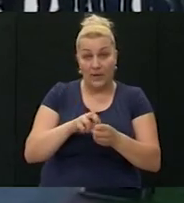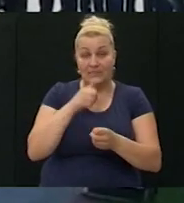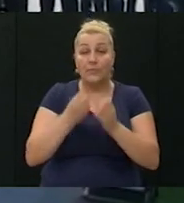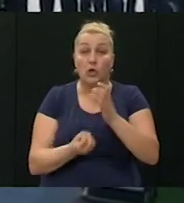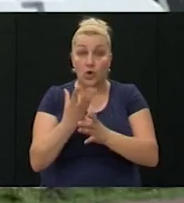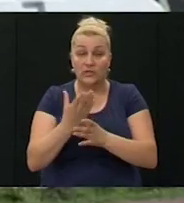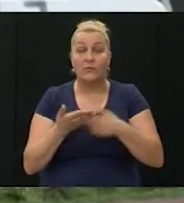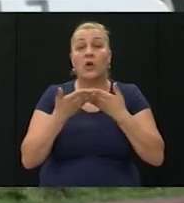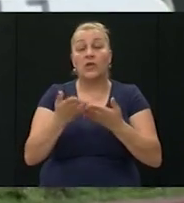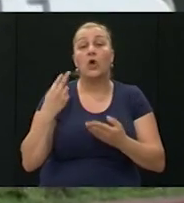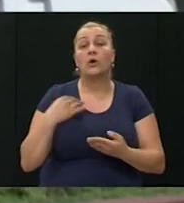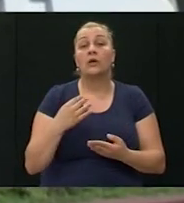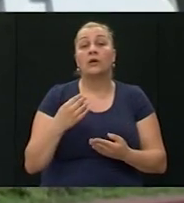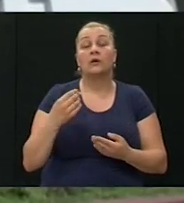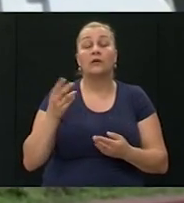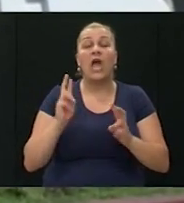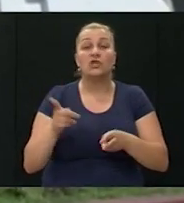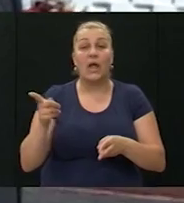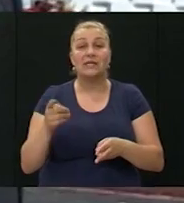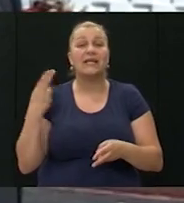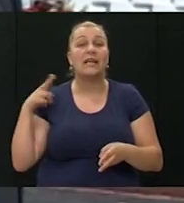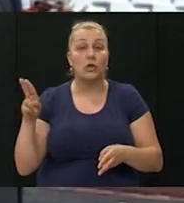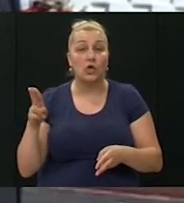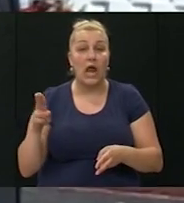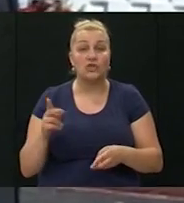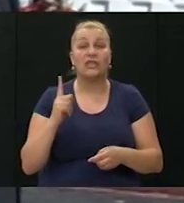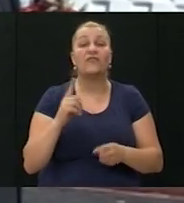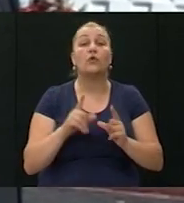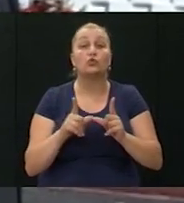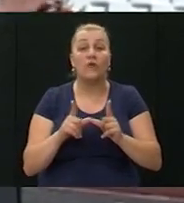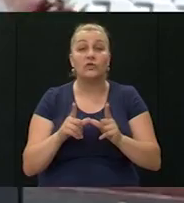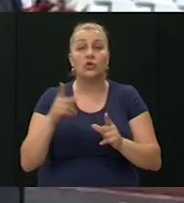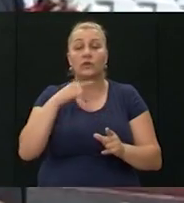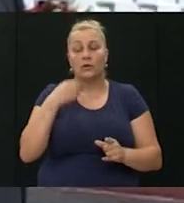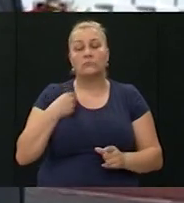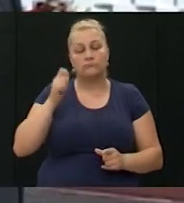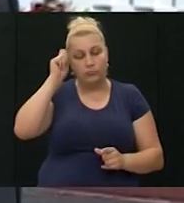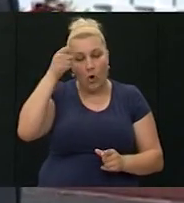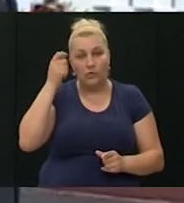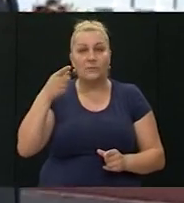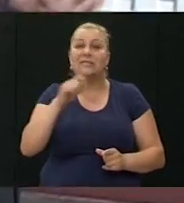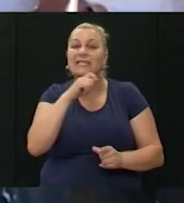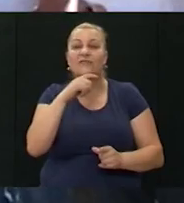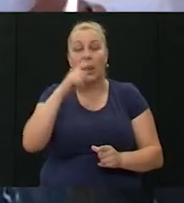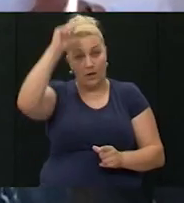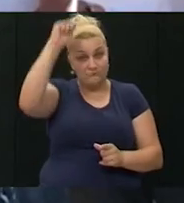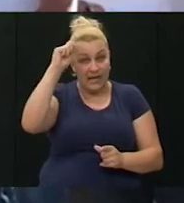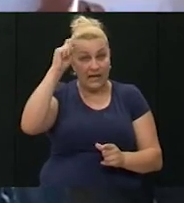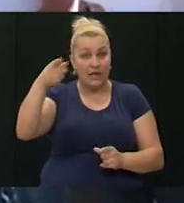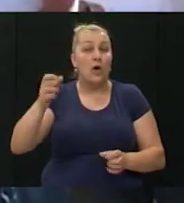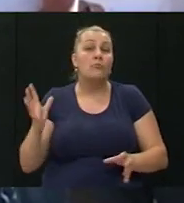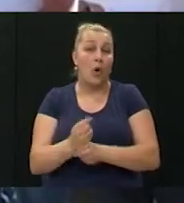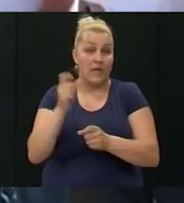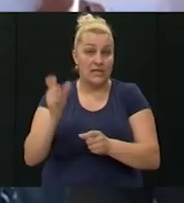bojne je uputio i kašteljanski gradonačelnik Ivan Udovičić usvrdrši da mu je čast biti u društvu momaka sa crvenim pobjedničkim beretkama.